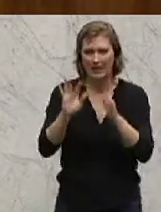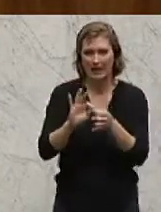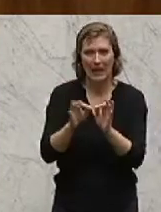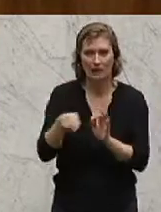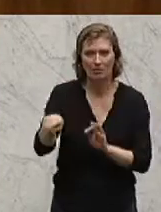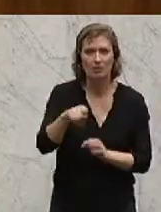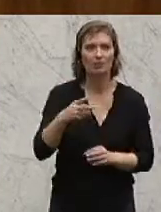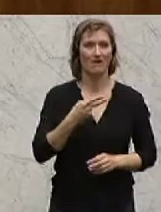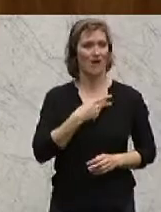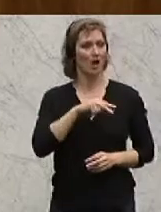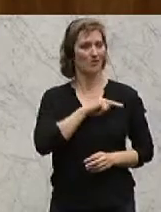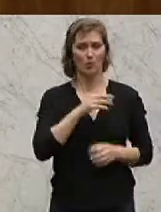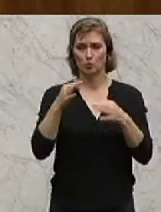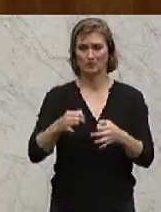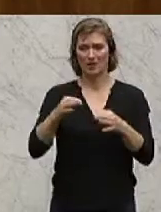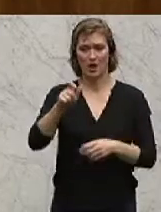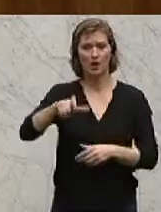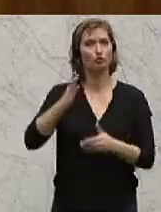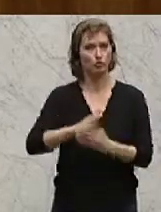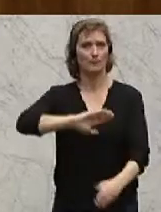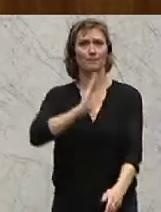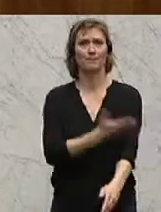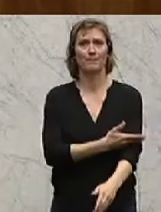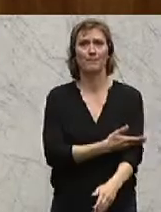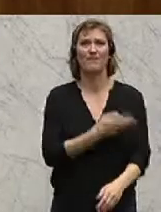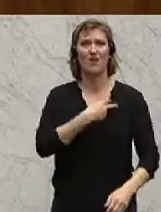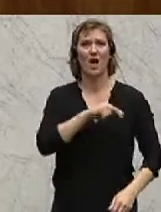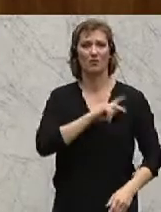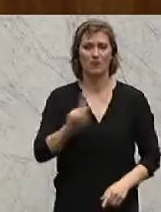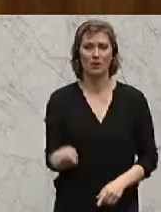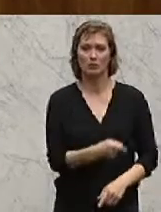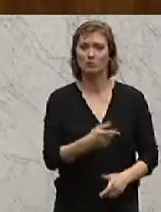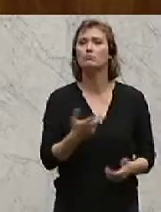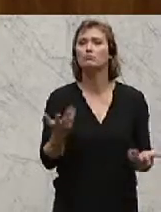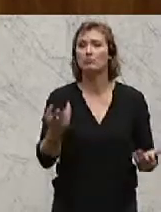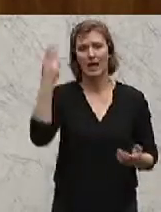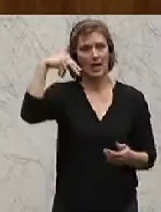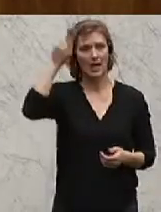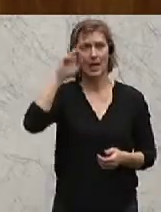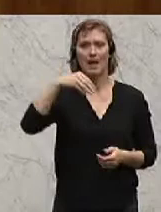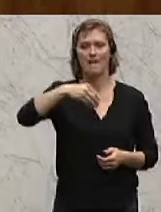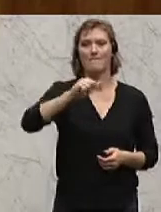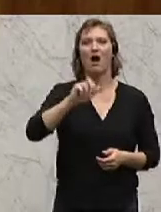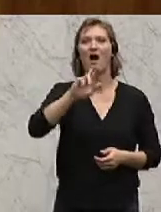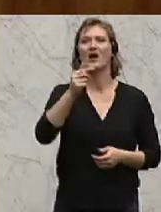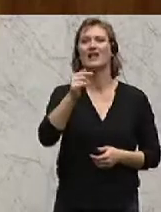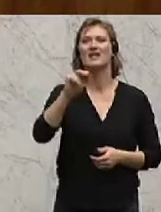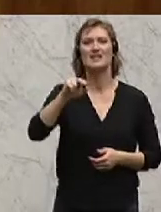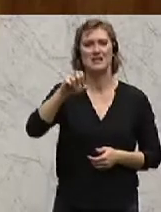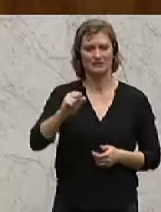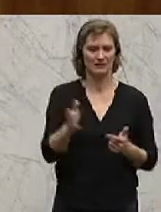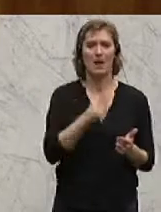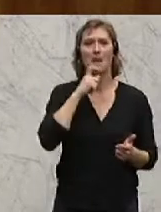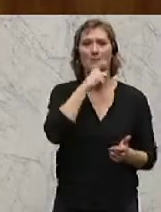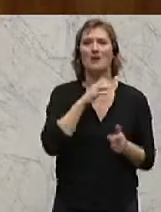die haben die Verantwortungsträger, sind ja schon längst zur Verantwortung gezogen worden. Da sind nämlich ein Herr Martins, Herr